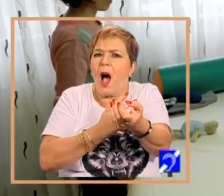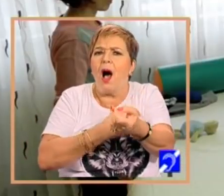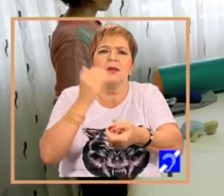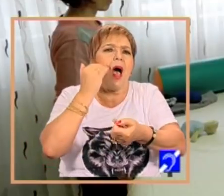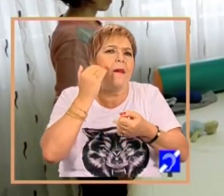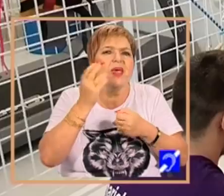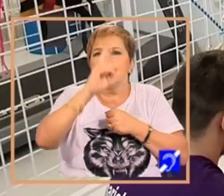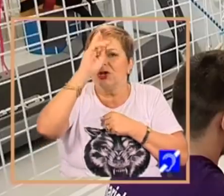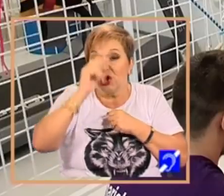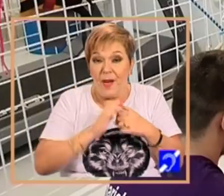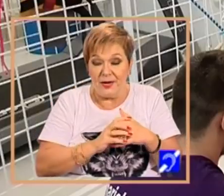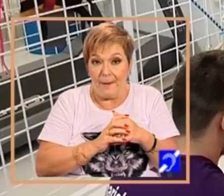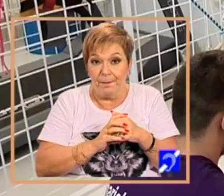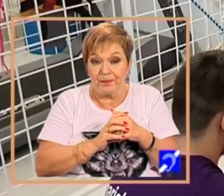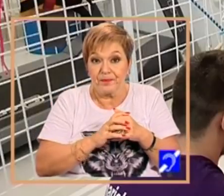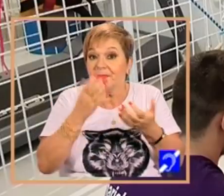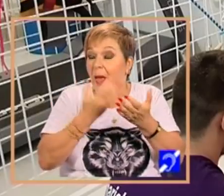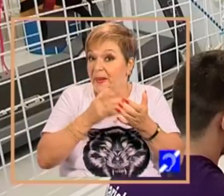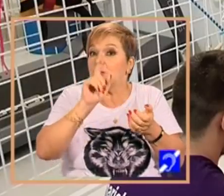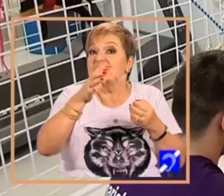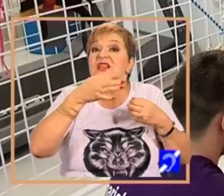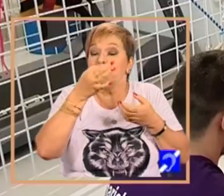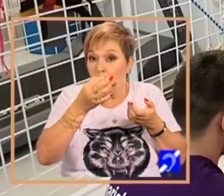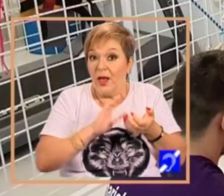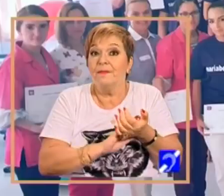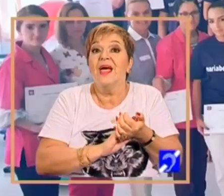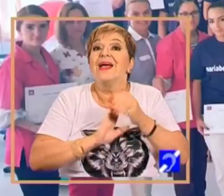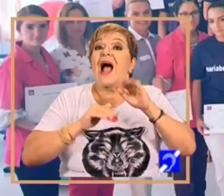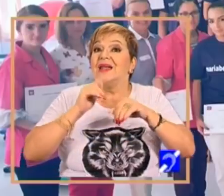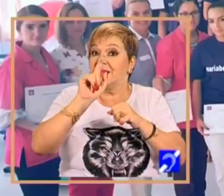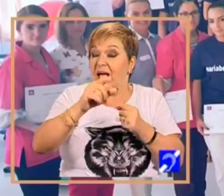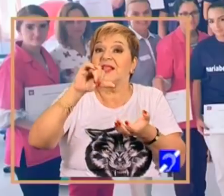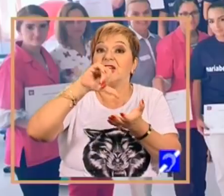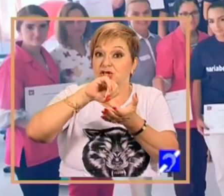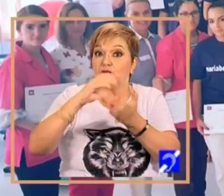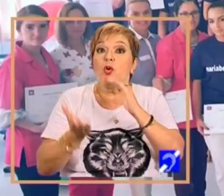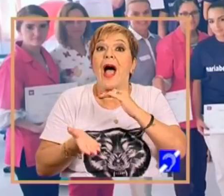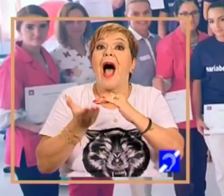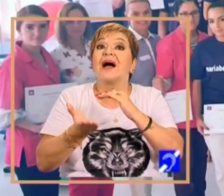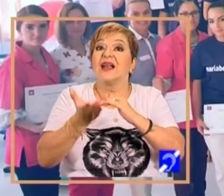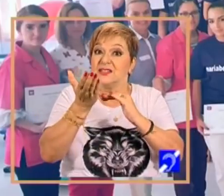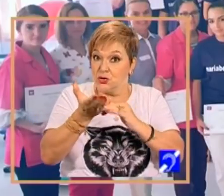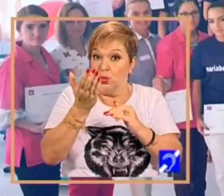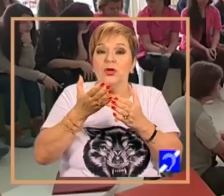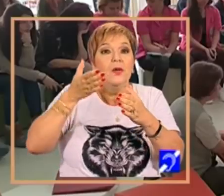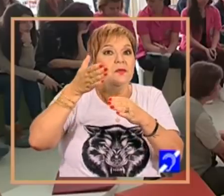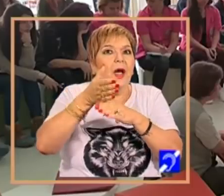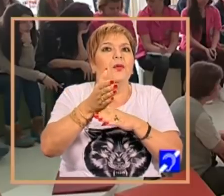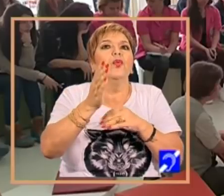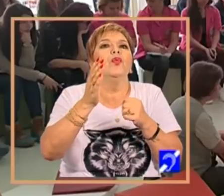Unite. Și de asta zic că calitatea noastră a crescut pe măsură ce